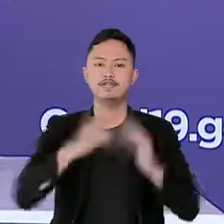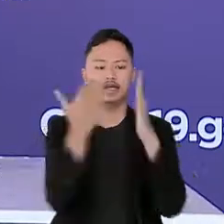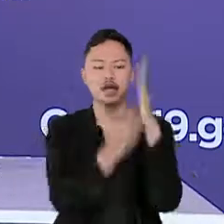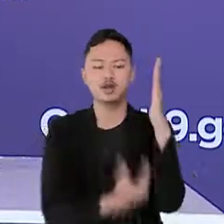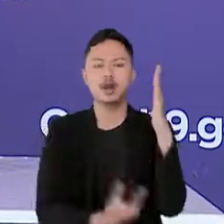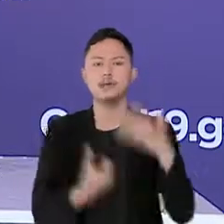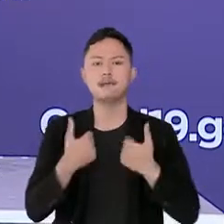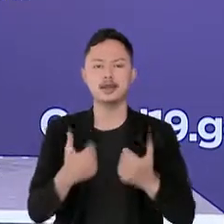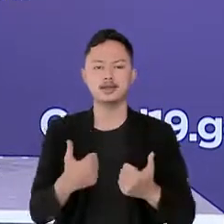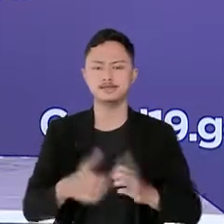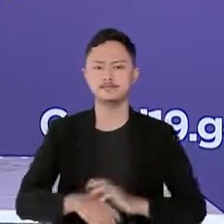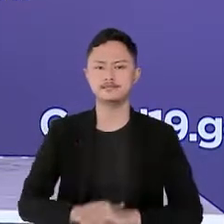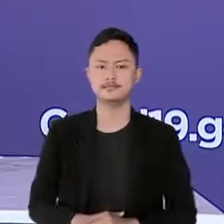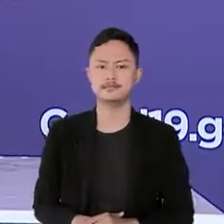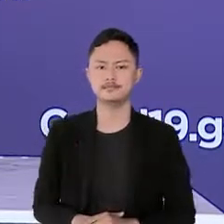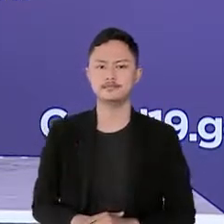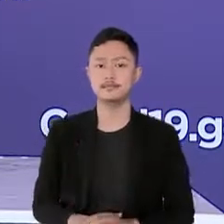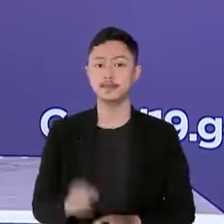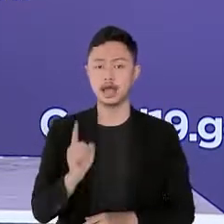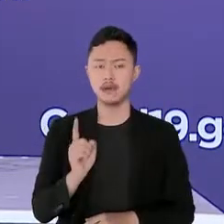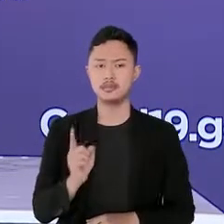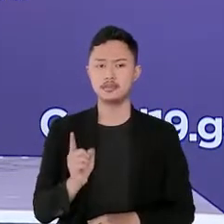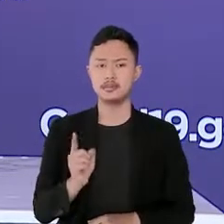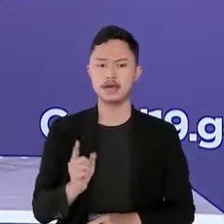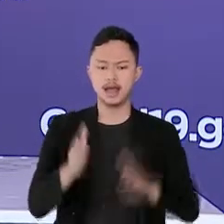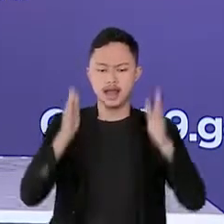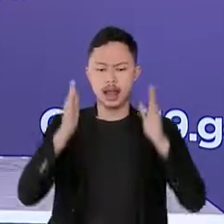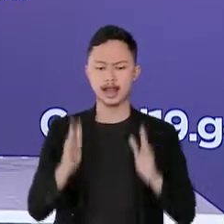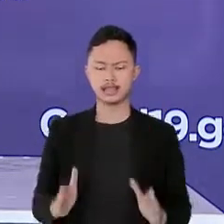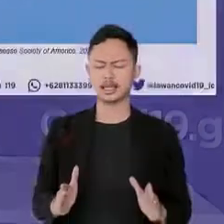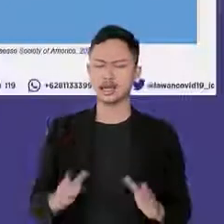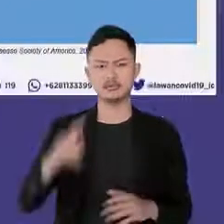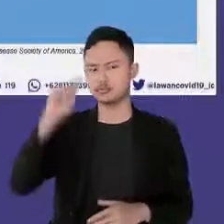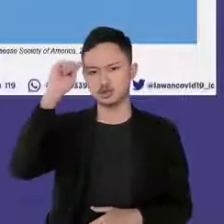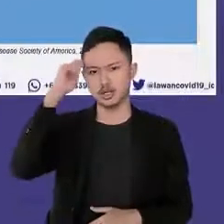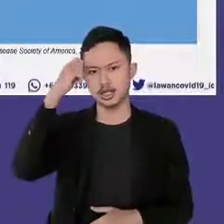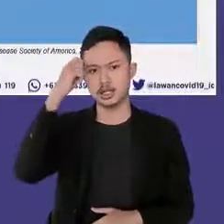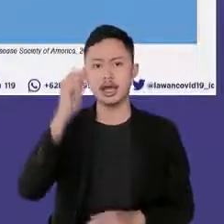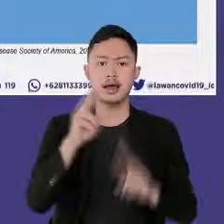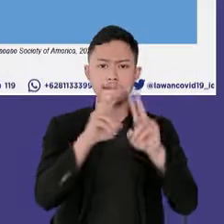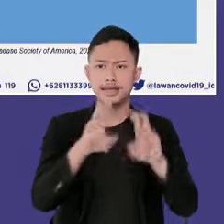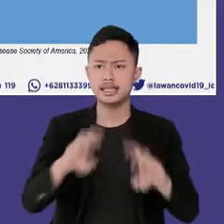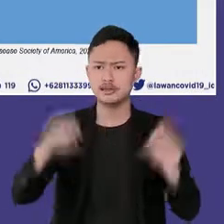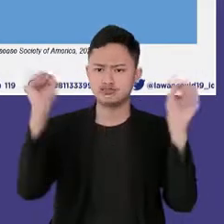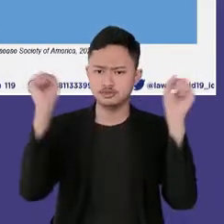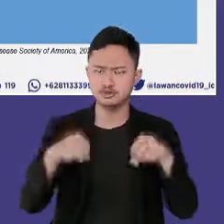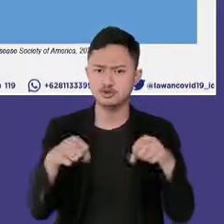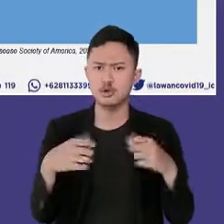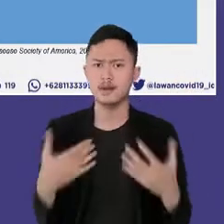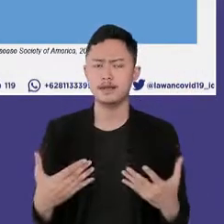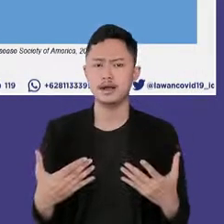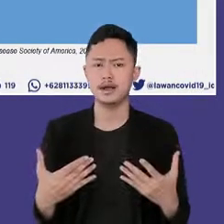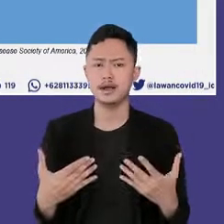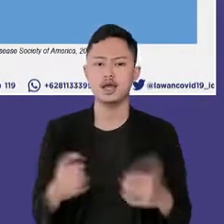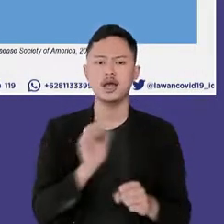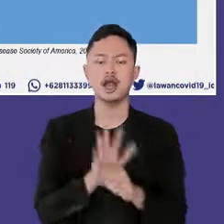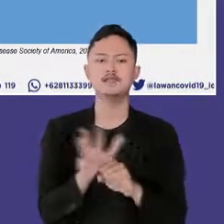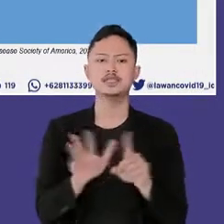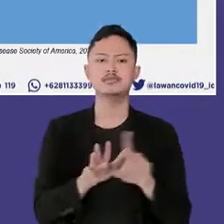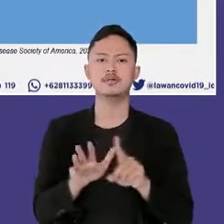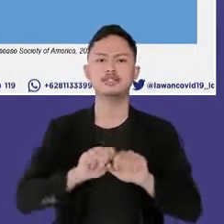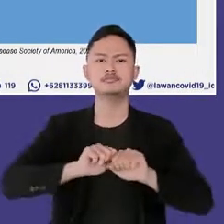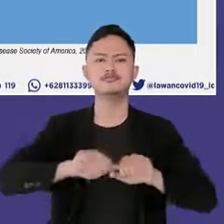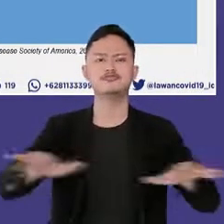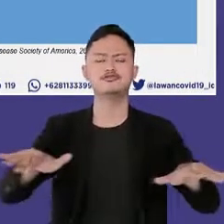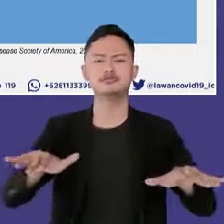baik karena karakteristiknya yang kompleks berbagai peneliti sepakat bahwa penularan COVID-19